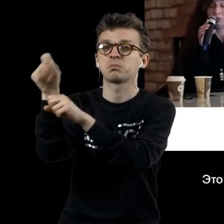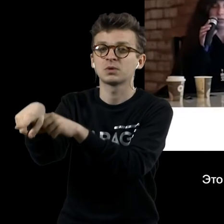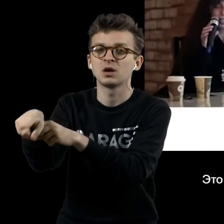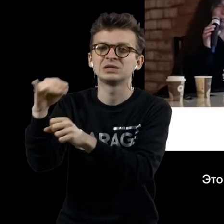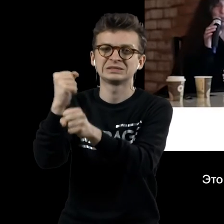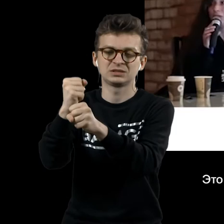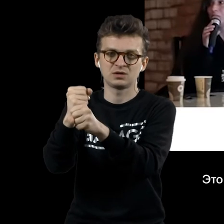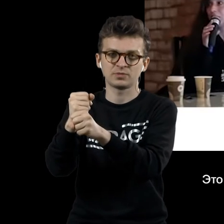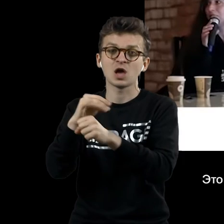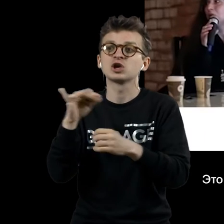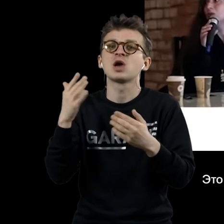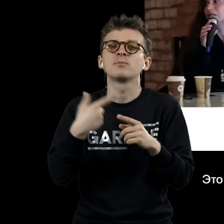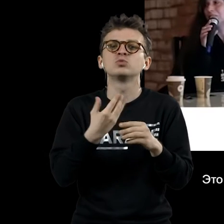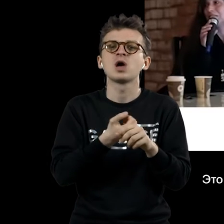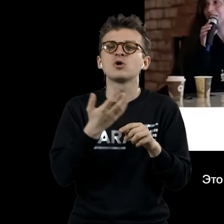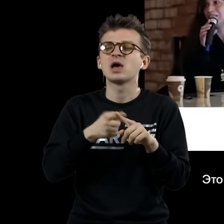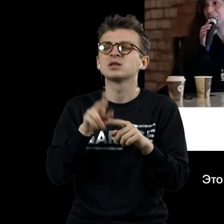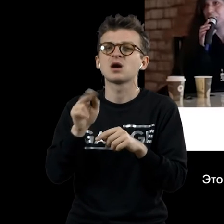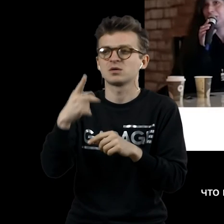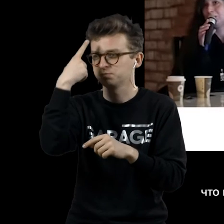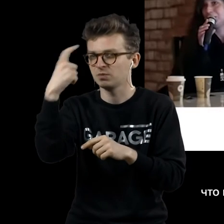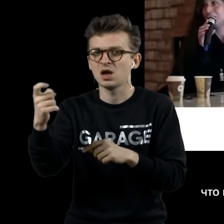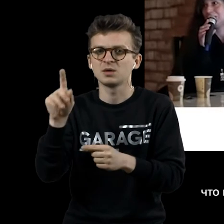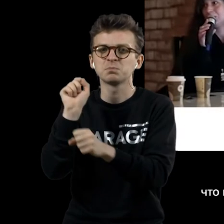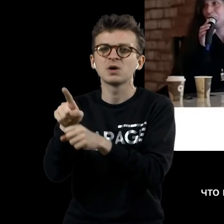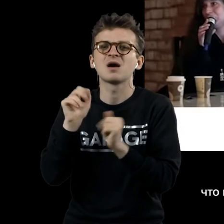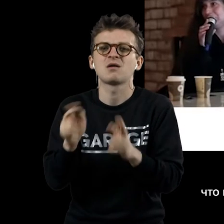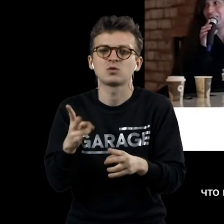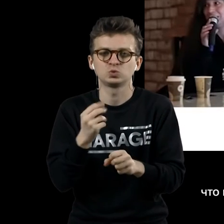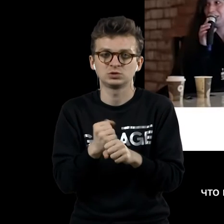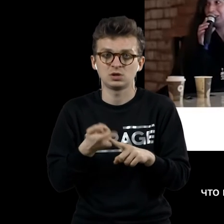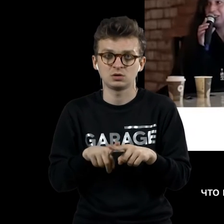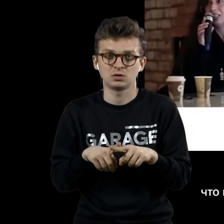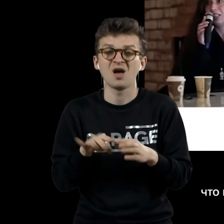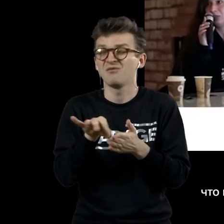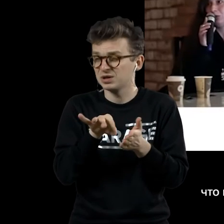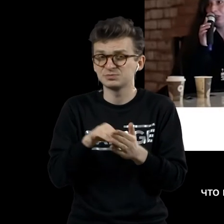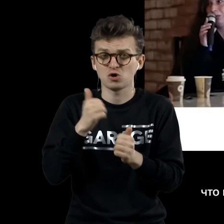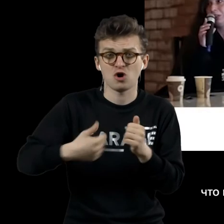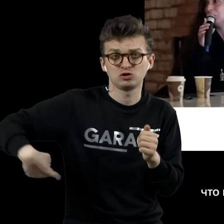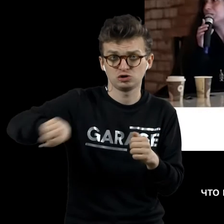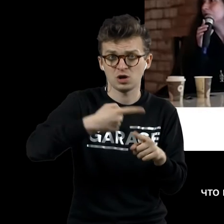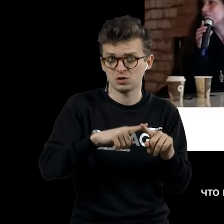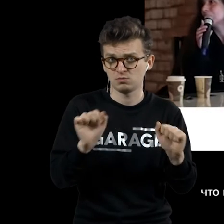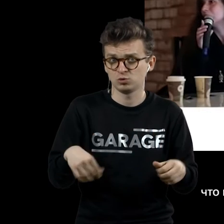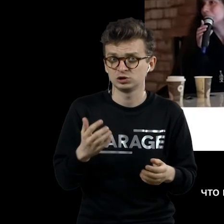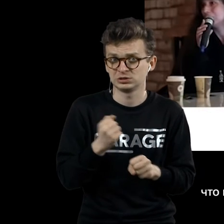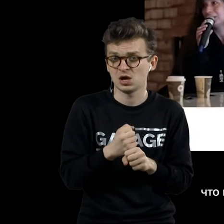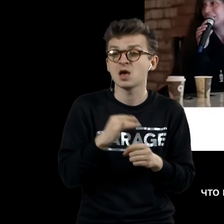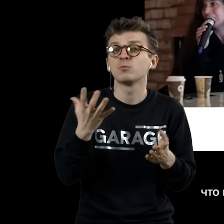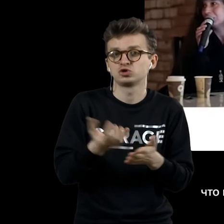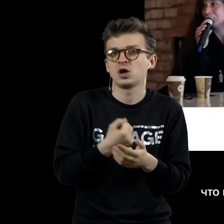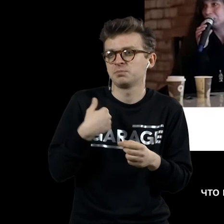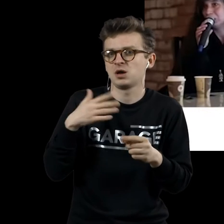существует как инструкция по изготовлению. В принципе, каждый из нас может это сделать. И я думаю, что на самом деле мы получим работу